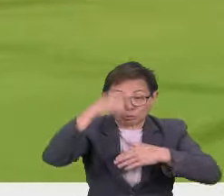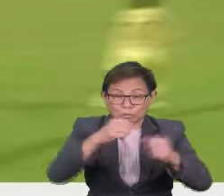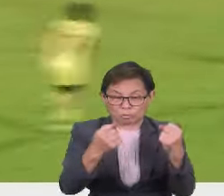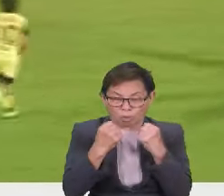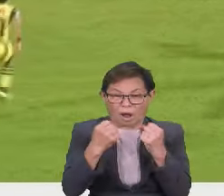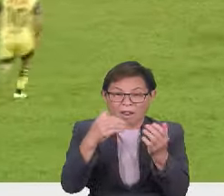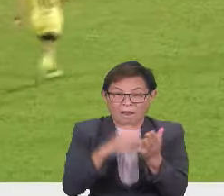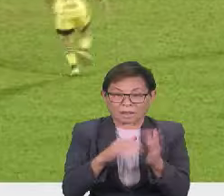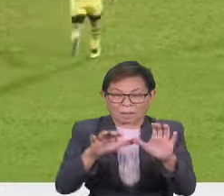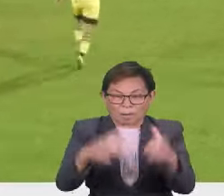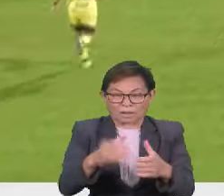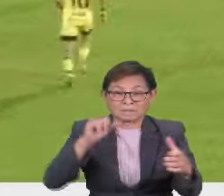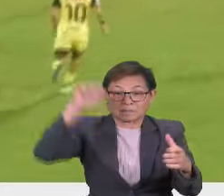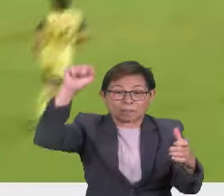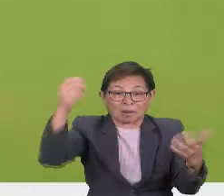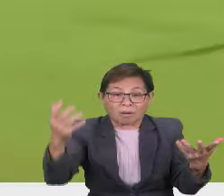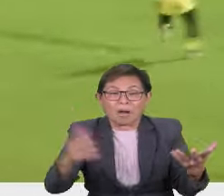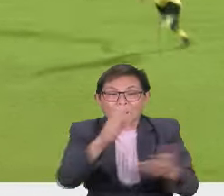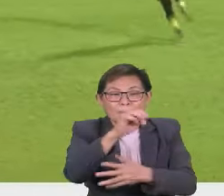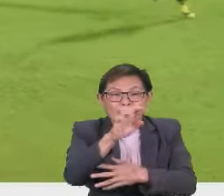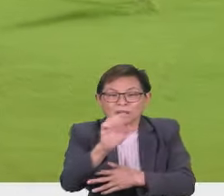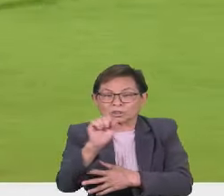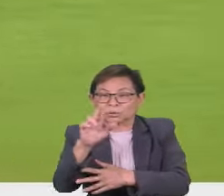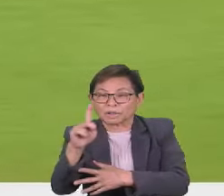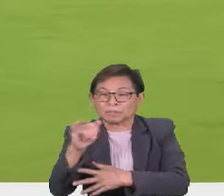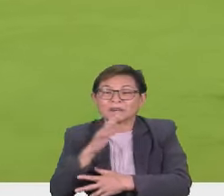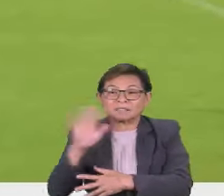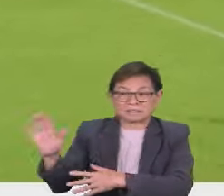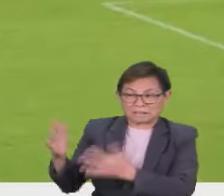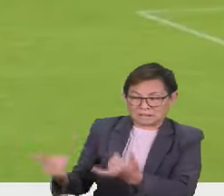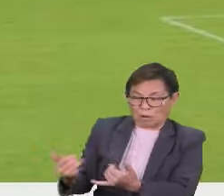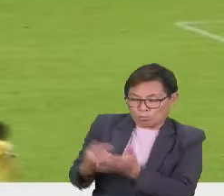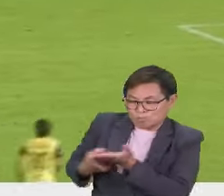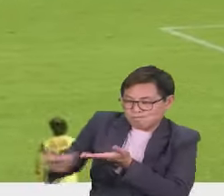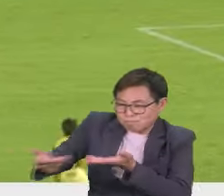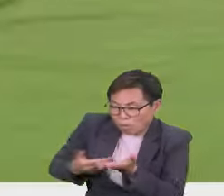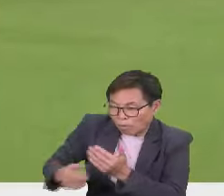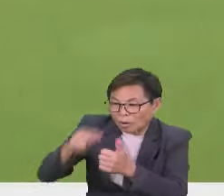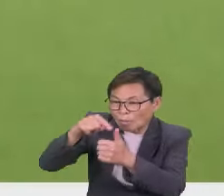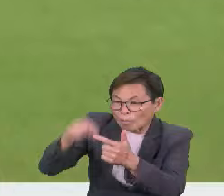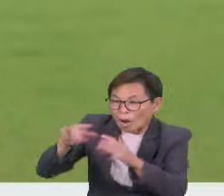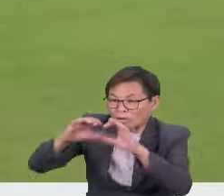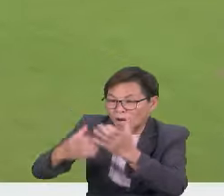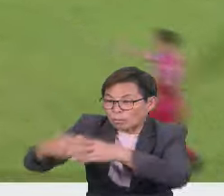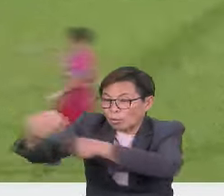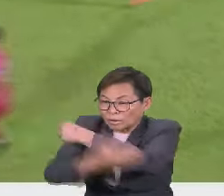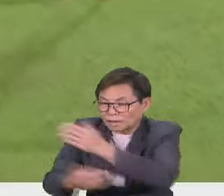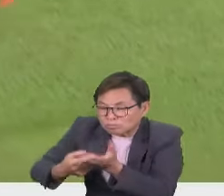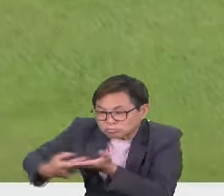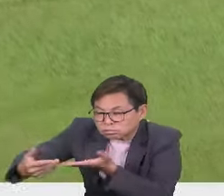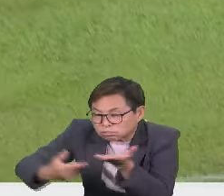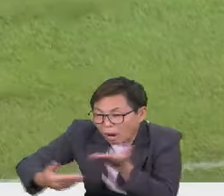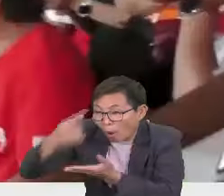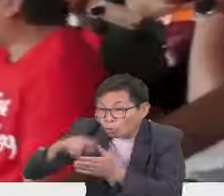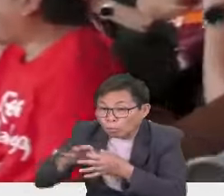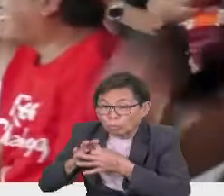memantapkan lagi pasukan Sabah, Marzuki berkata pihaknya kini sedang berbincang dengan beberapa kelab luar negara untuk